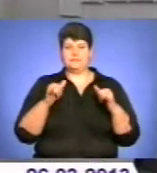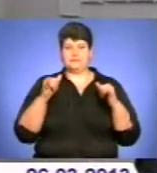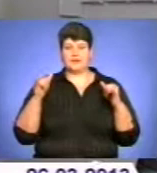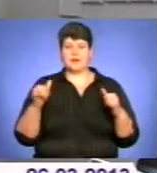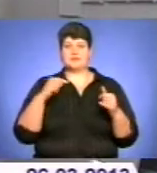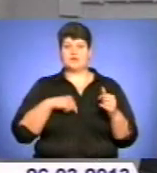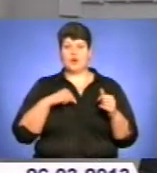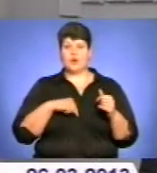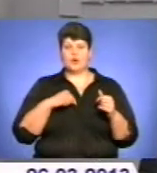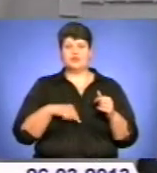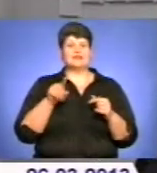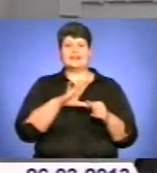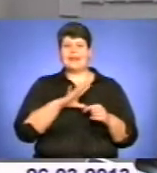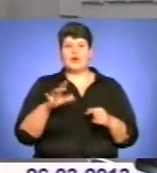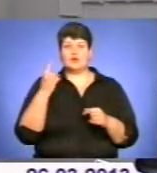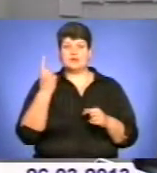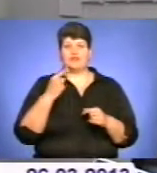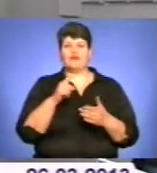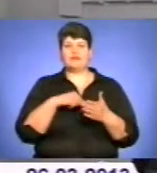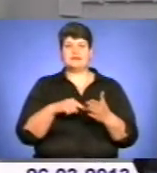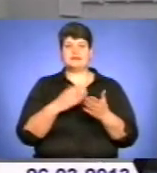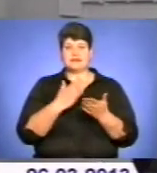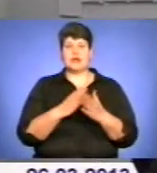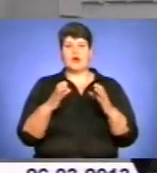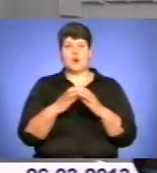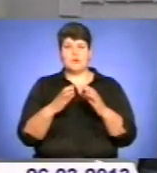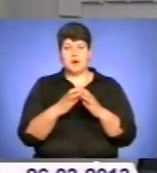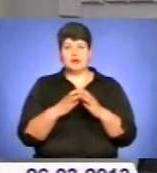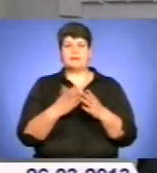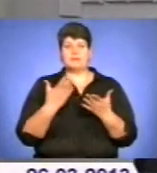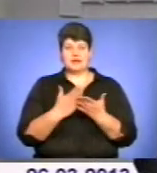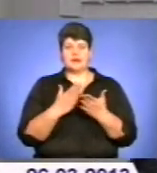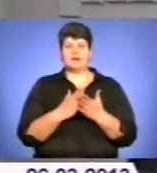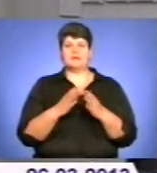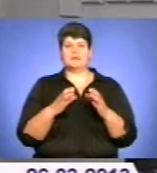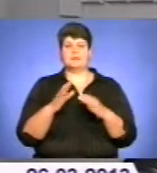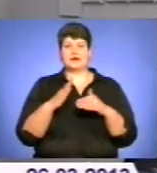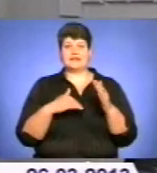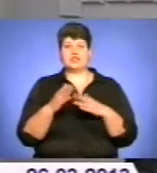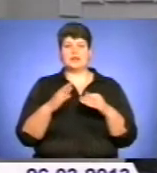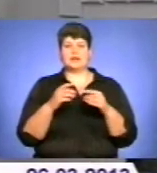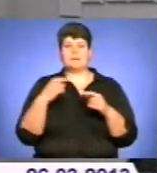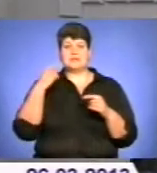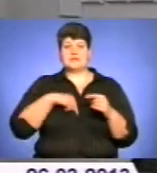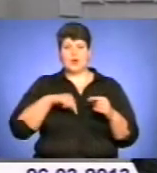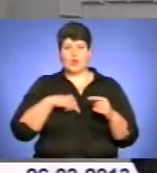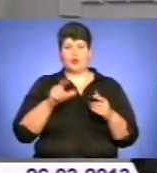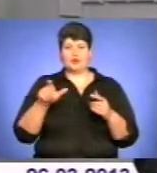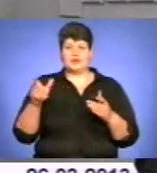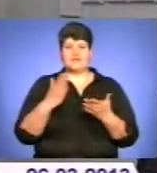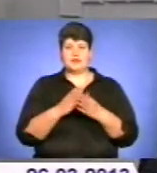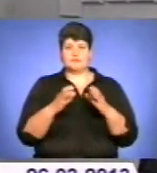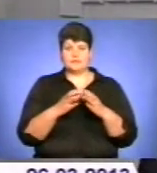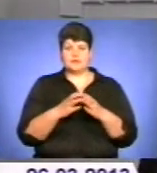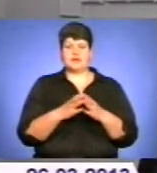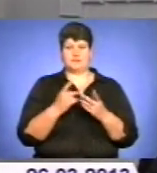відчуття того, що ти не сам, що в місті нас є громада, що нас є спільнота практичних психологів, що в кожного з нас є потужний